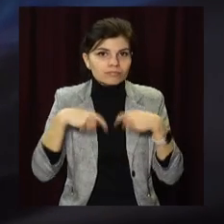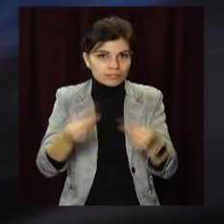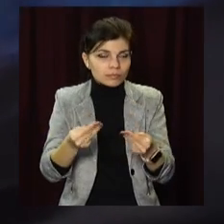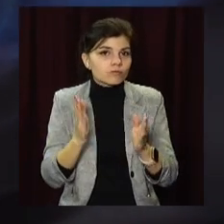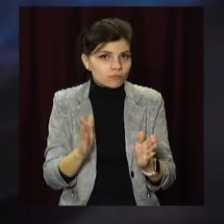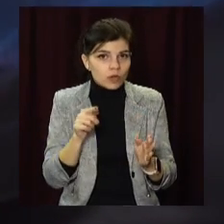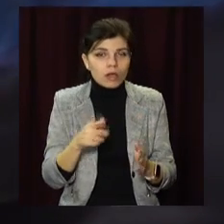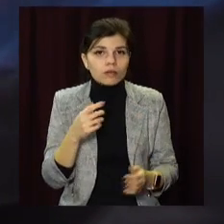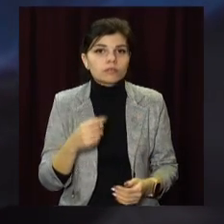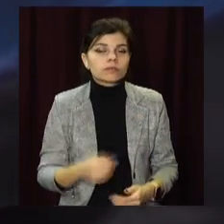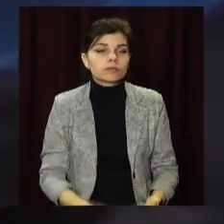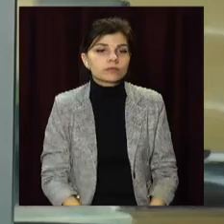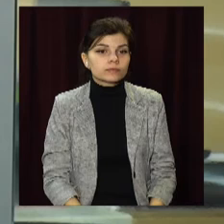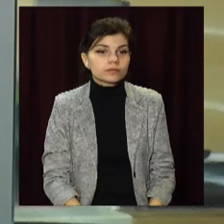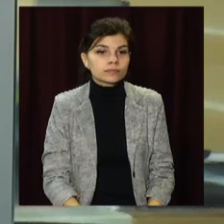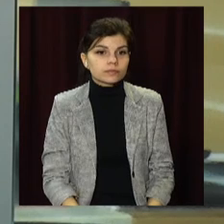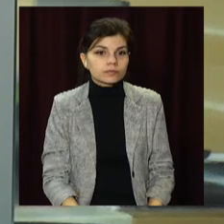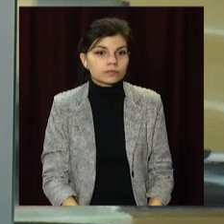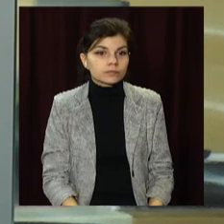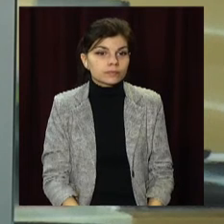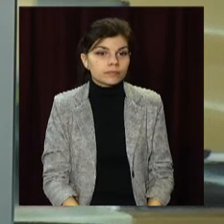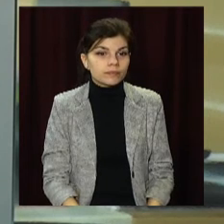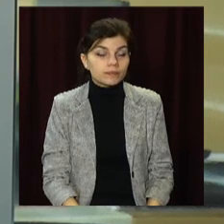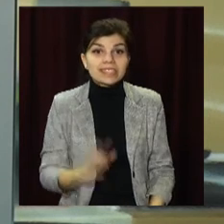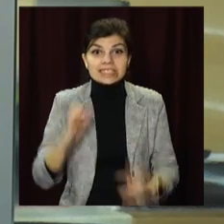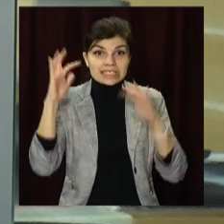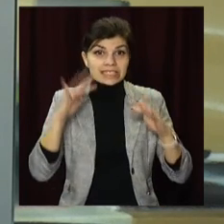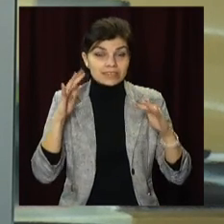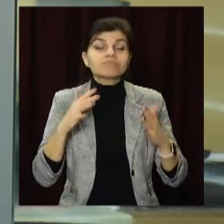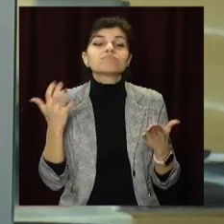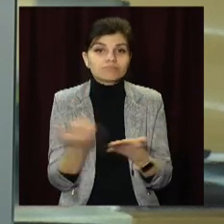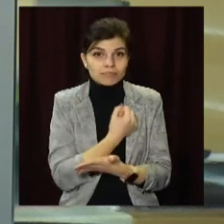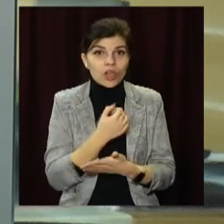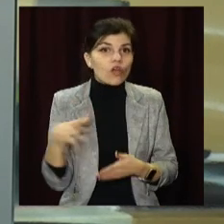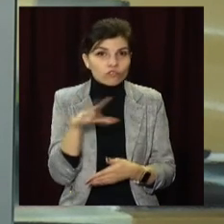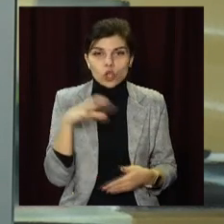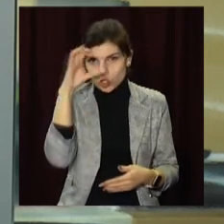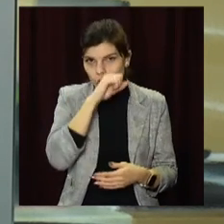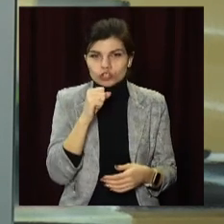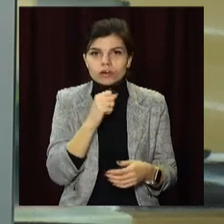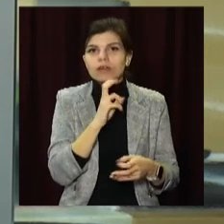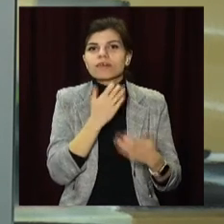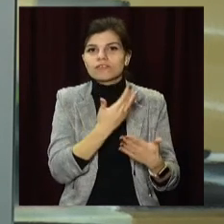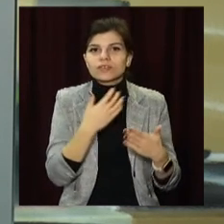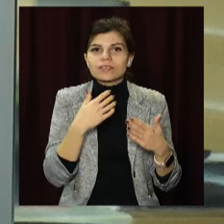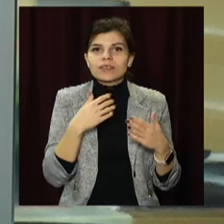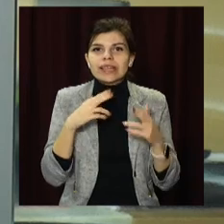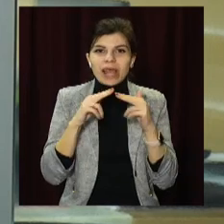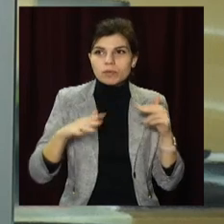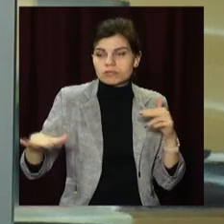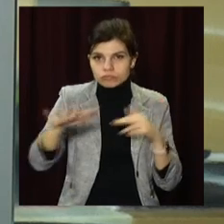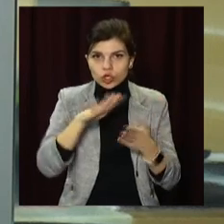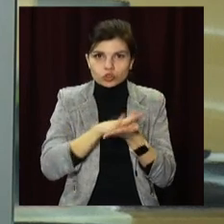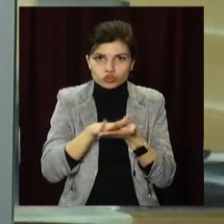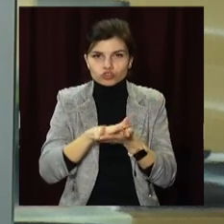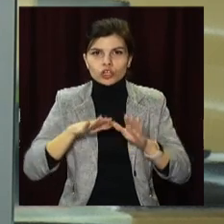ОпенЮз, телеканал «Відкритий». Зі снігом впоралися. У сініч комунальна техніка працювала на вулицях Дніпра. Чистили